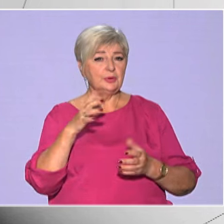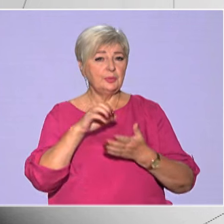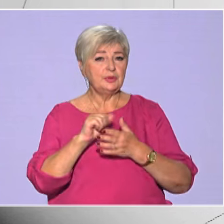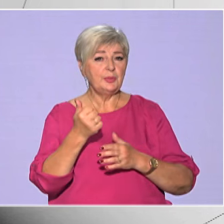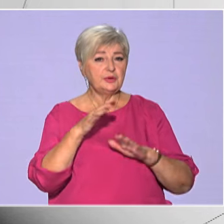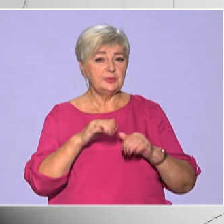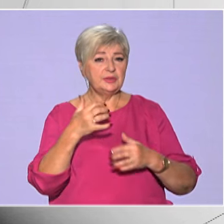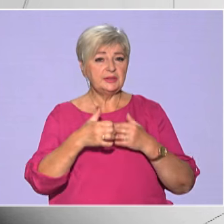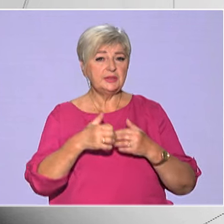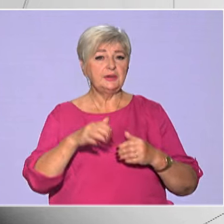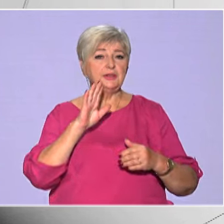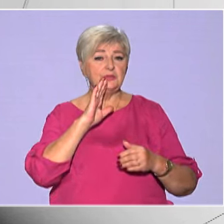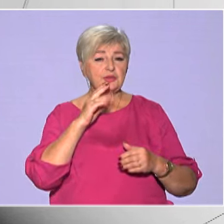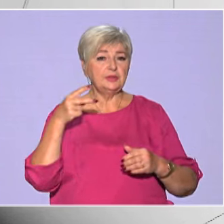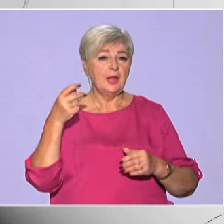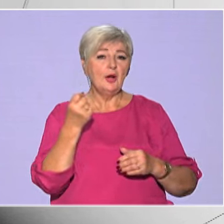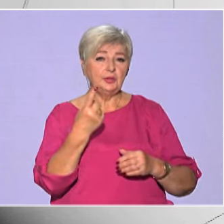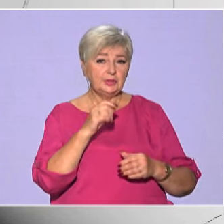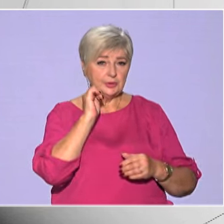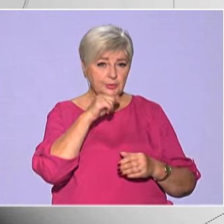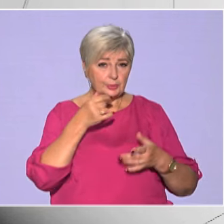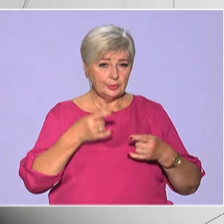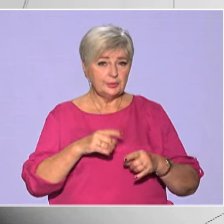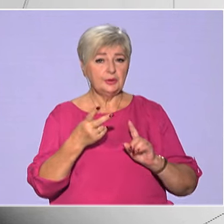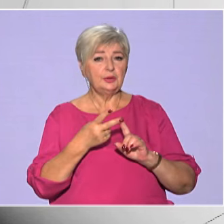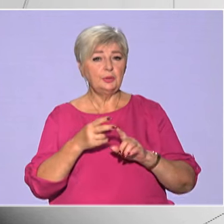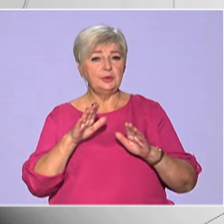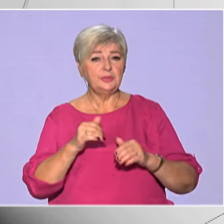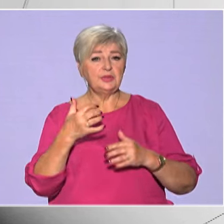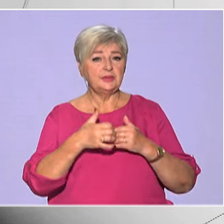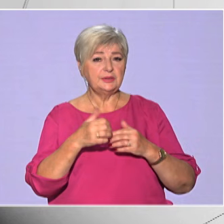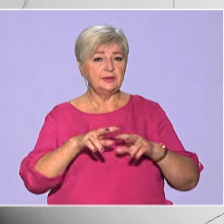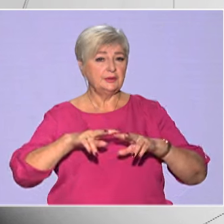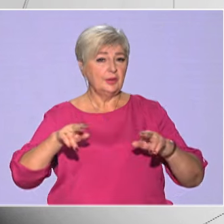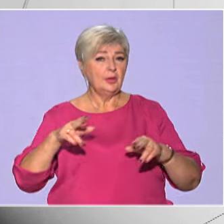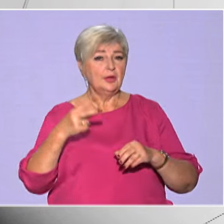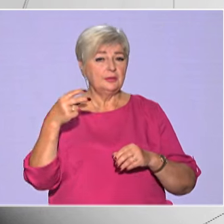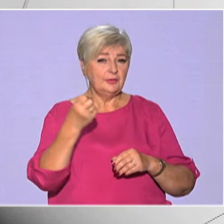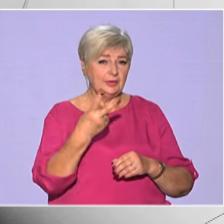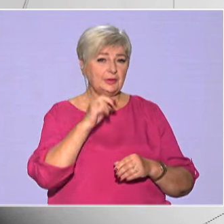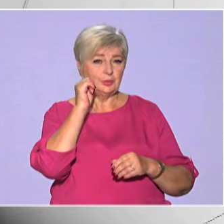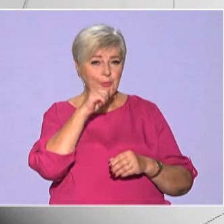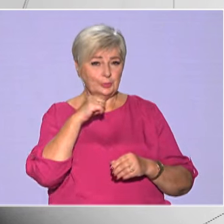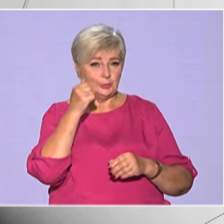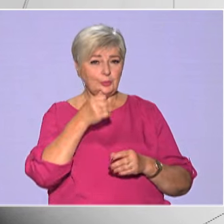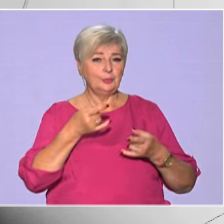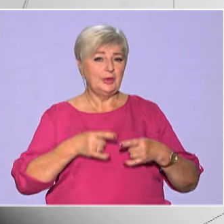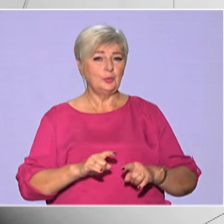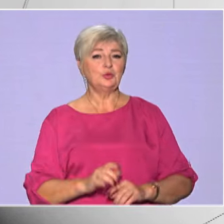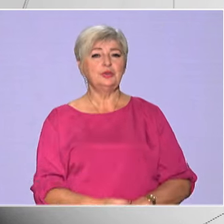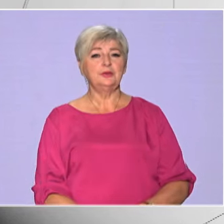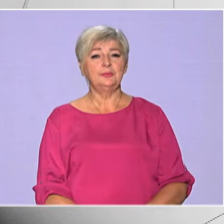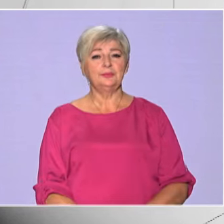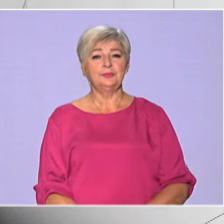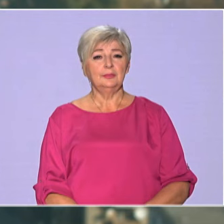серед дівчат 2011 року народження та друге місце серед одноліток 2012 року народження.